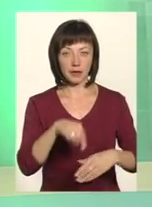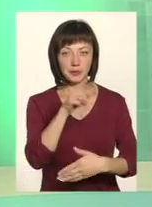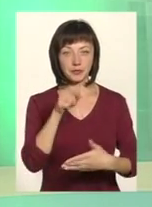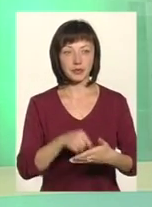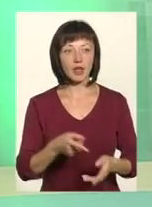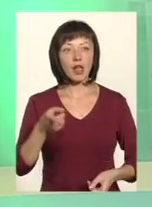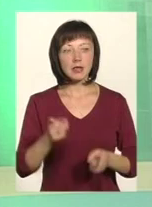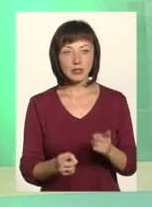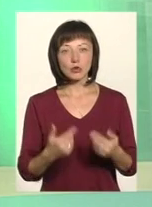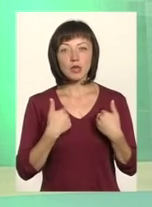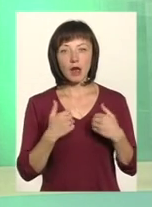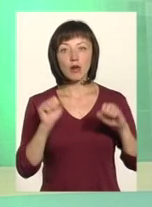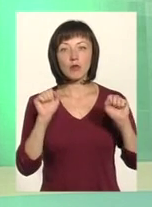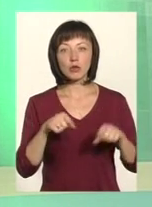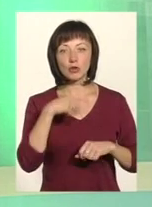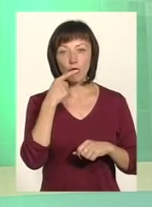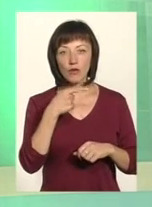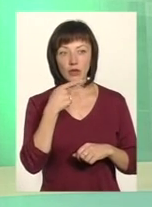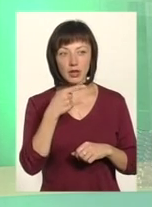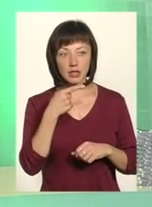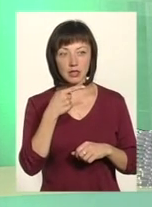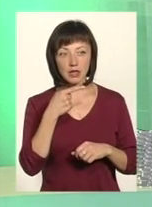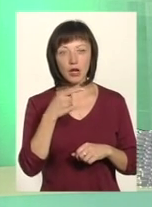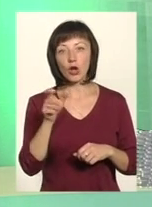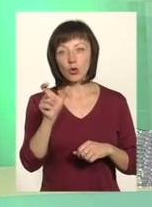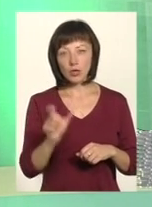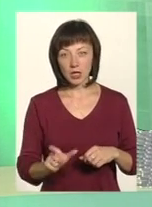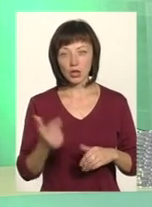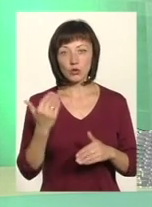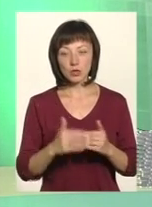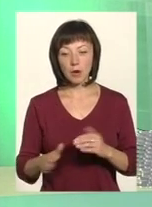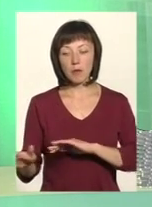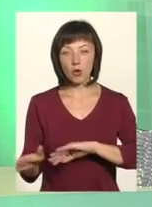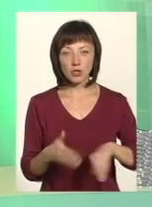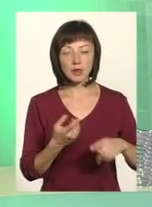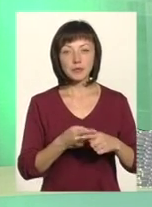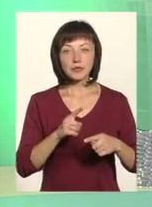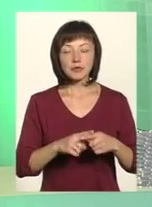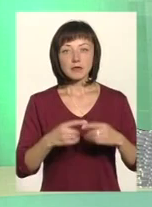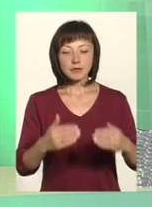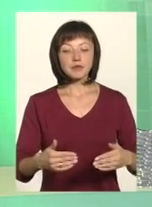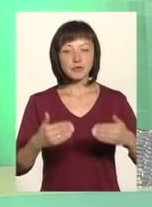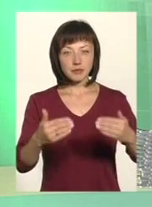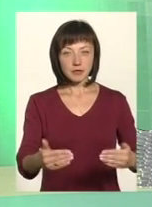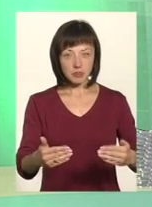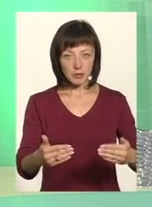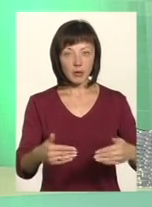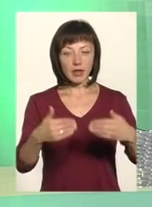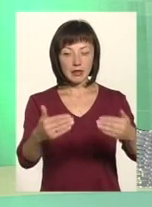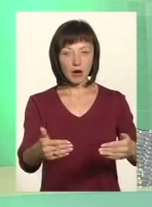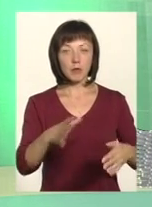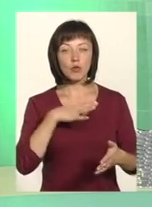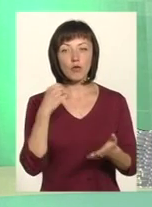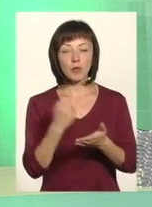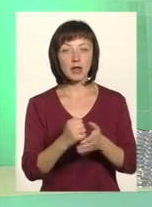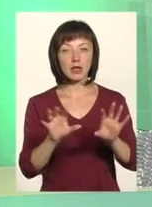Дійсно, я можу вже говорити не з сторони теоретика, а з людини, яка пройшла ці етапи. І тільки був прийнятий